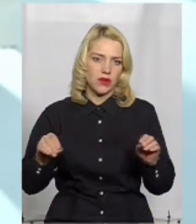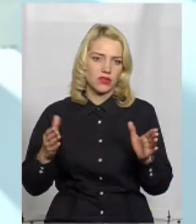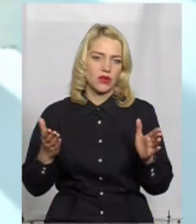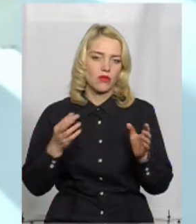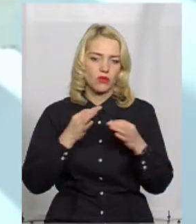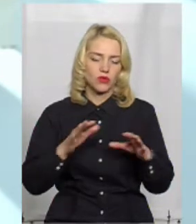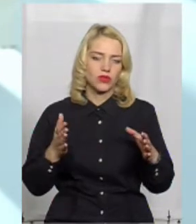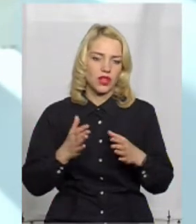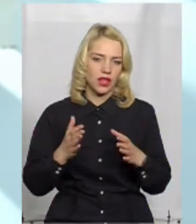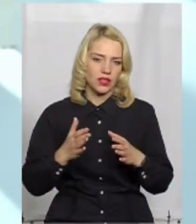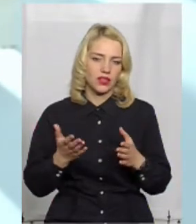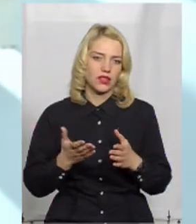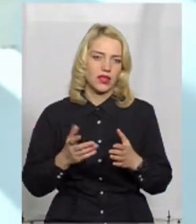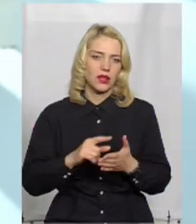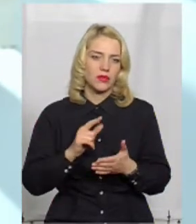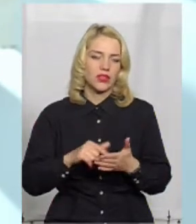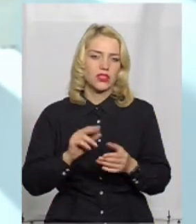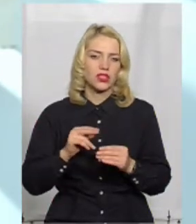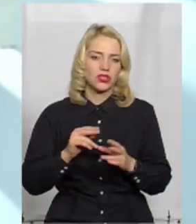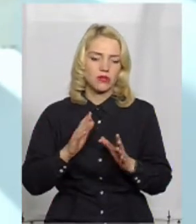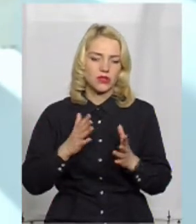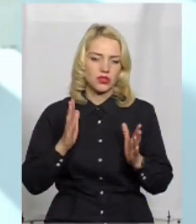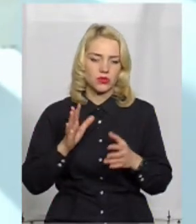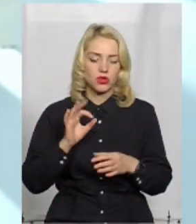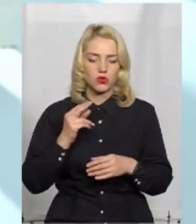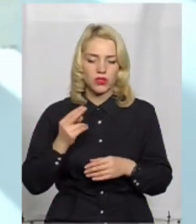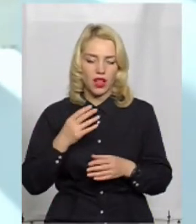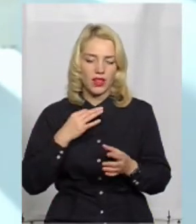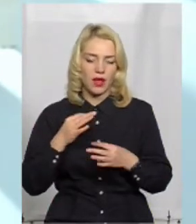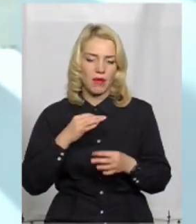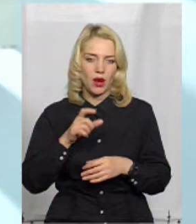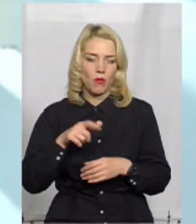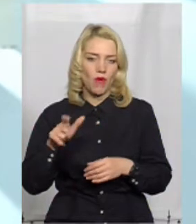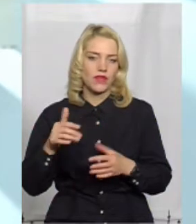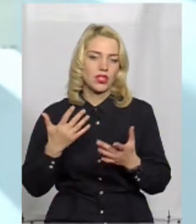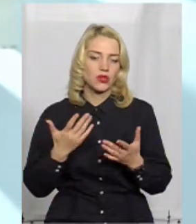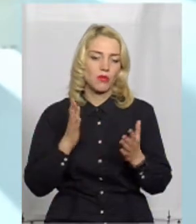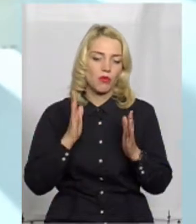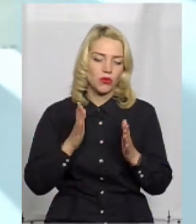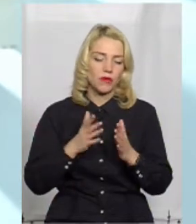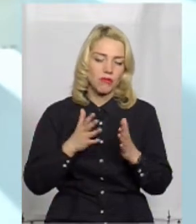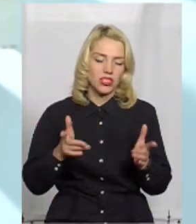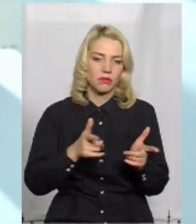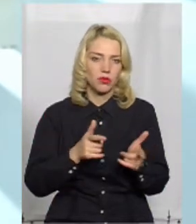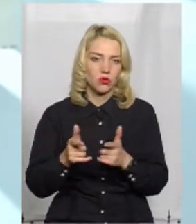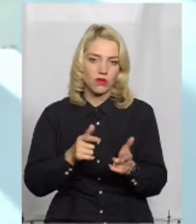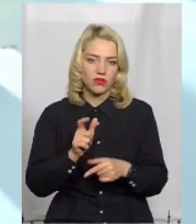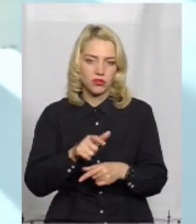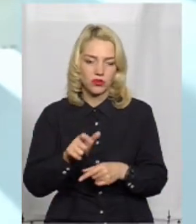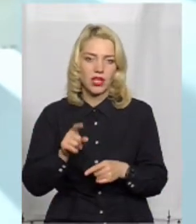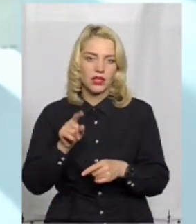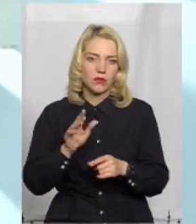звичайно, чим більше буде цих соціальних перемовників, чим більше буде підготовлених людей, тим менше буде